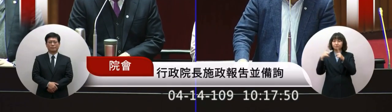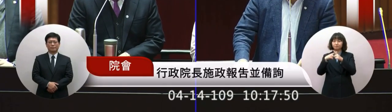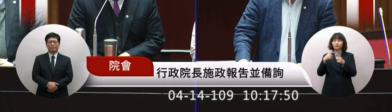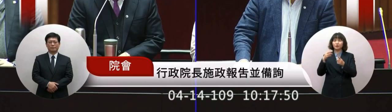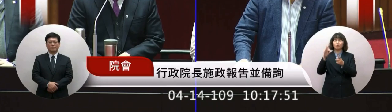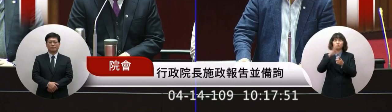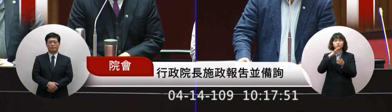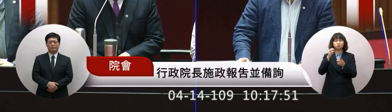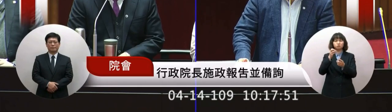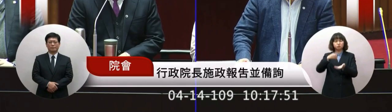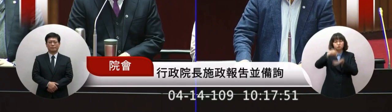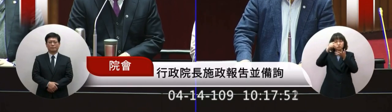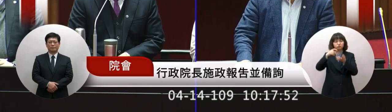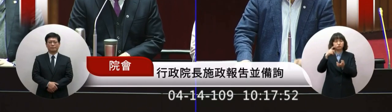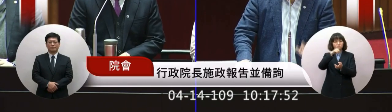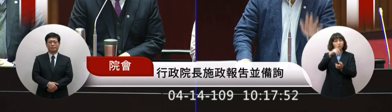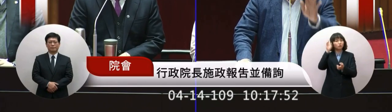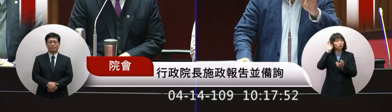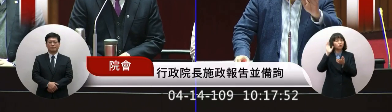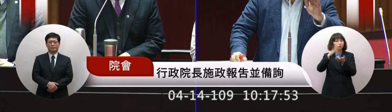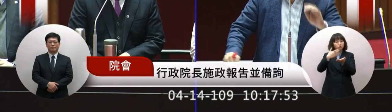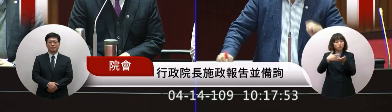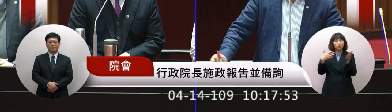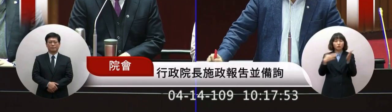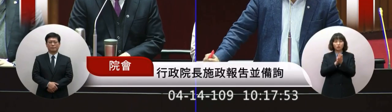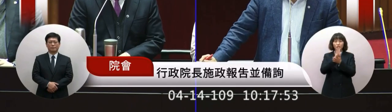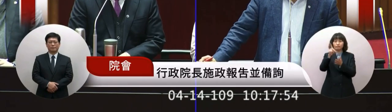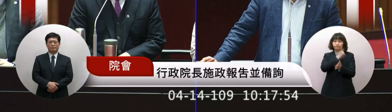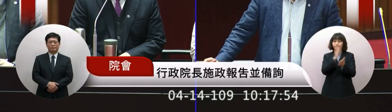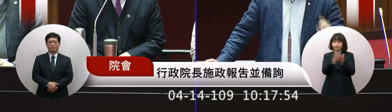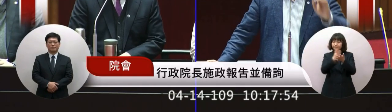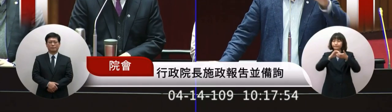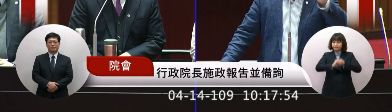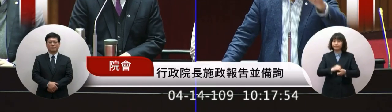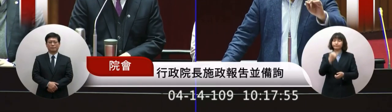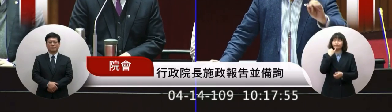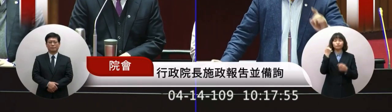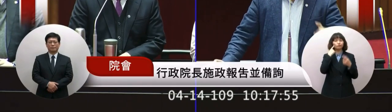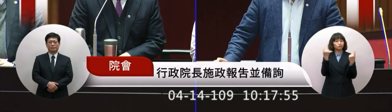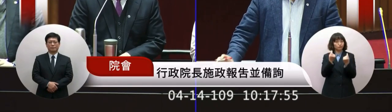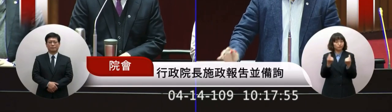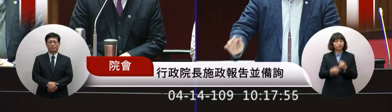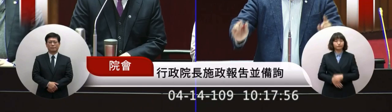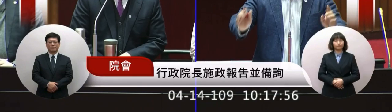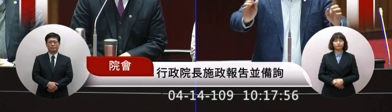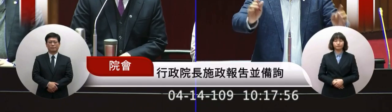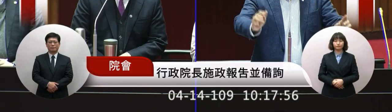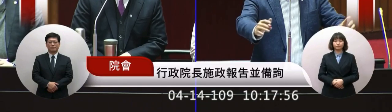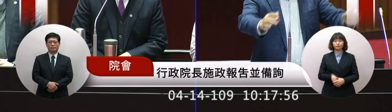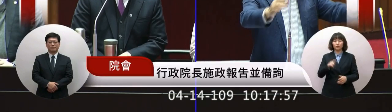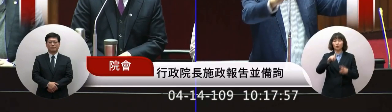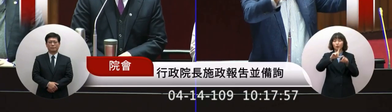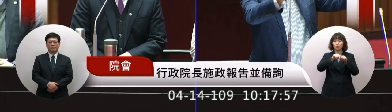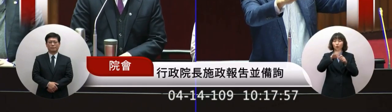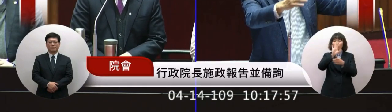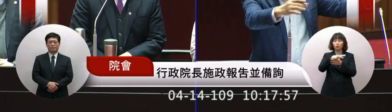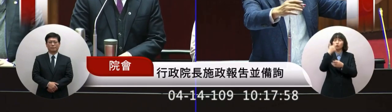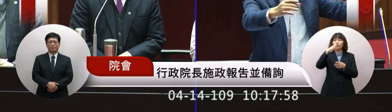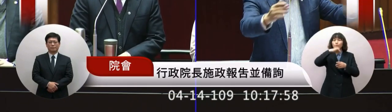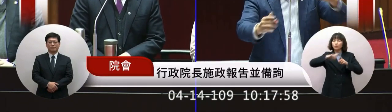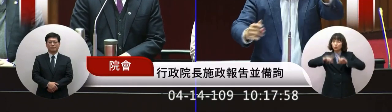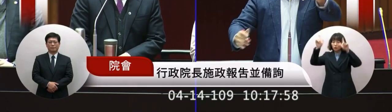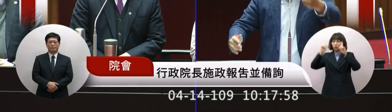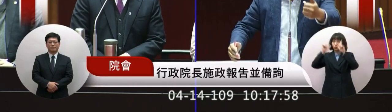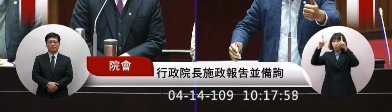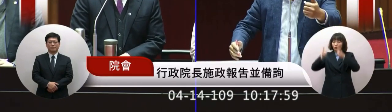都說不完我覺得議長聽聽之後一定可以做一個菜館譬如說議長你現在有時間回到屁股去